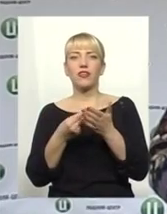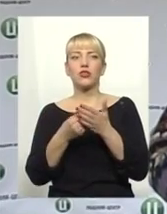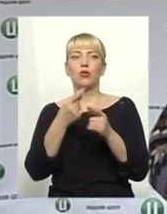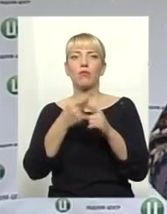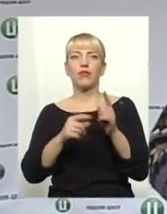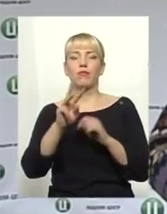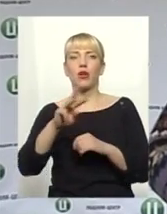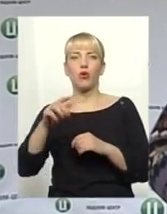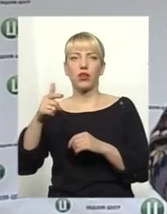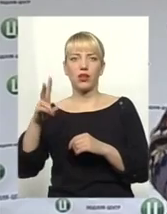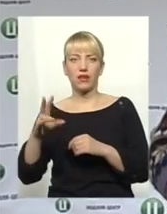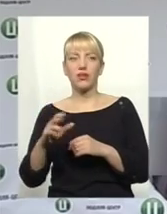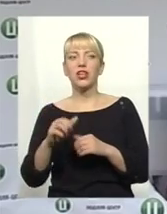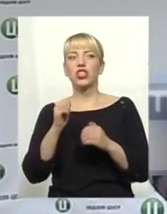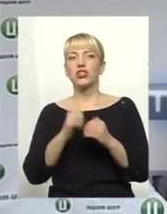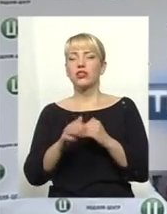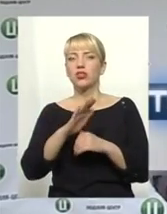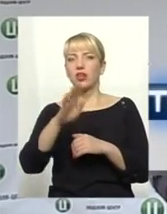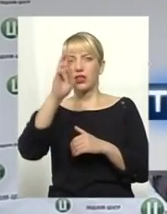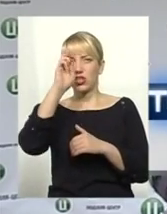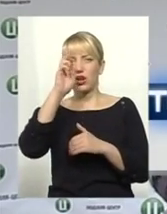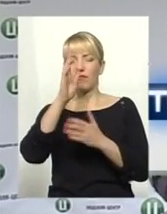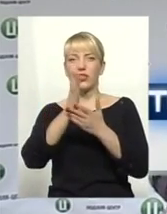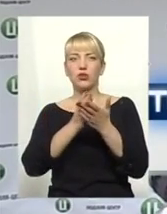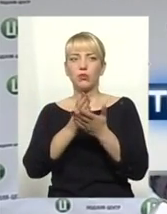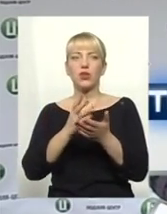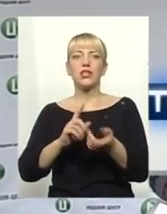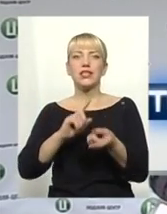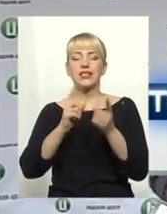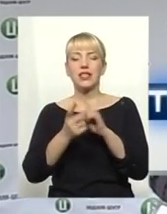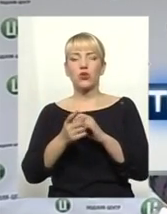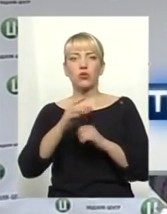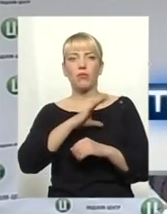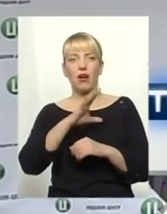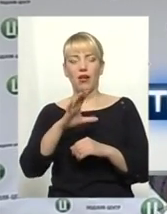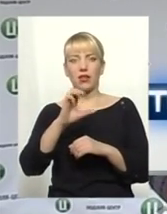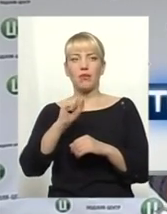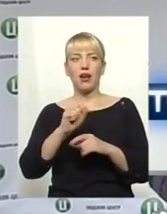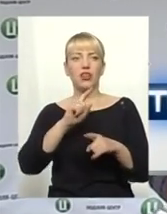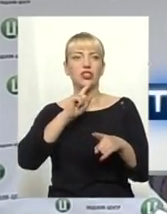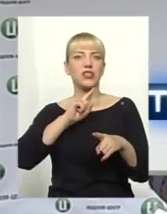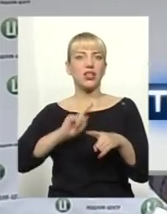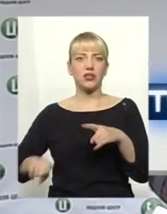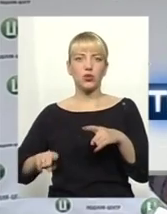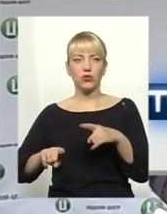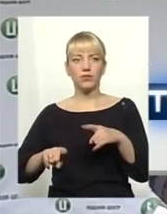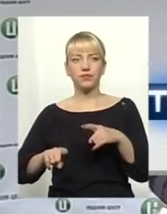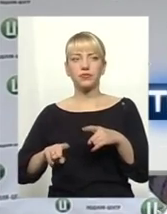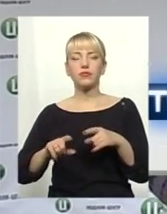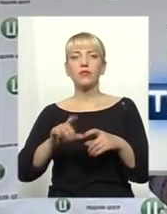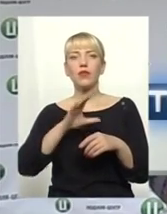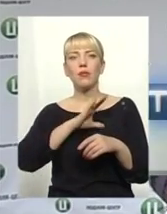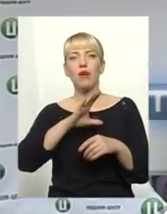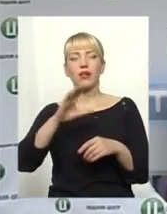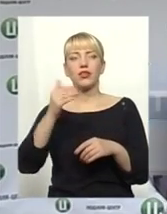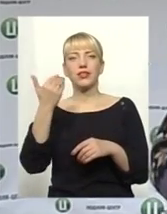Дуже часто не державні службовці стають дуже багатими, а різко багатіють